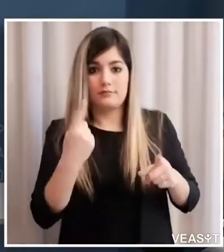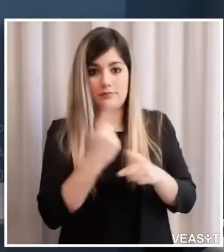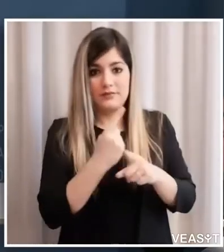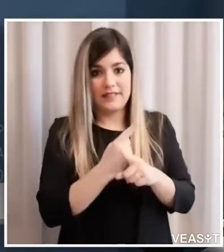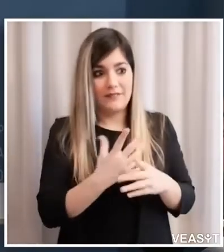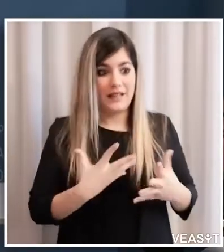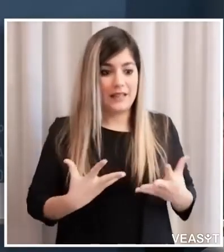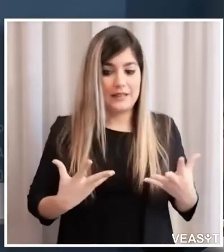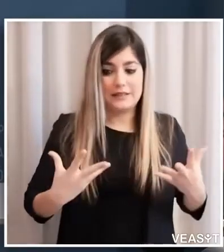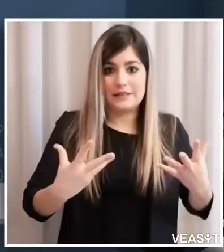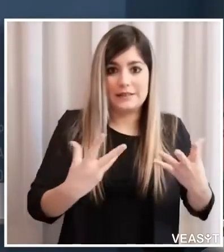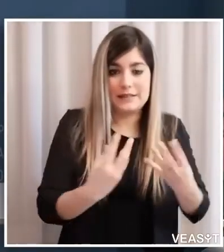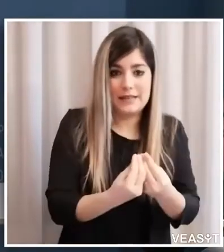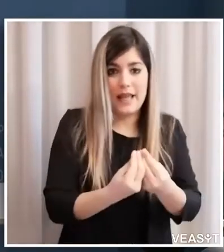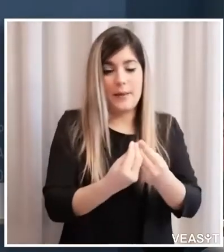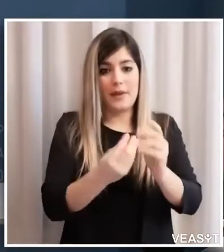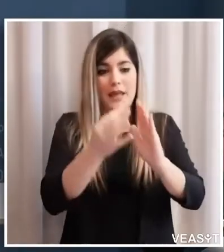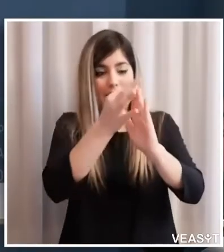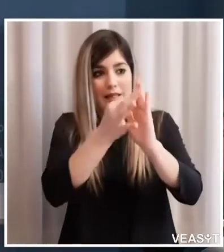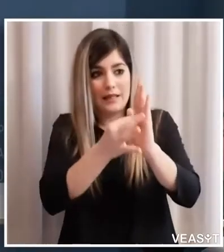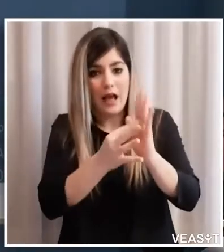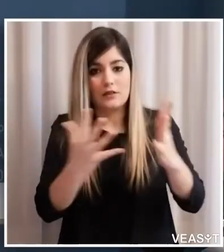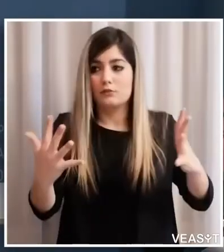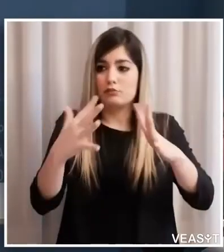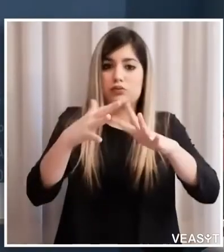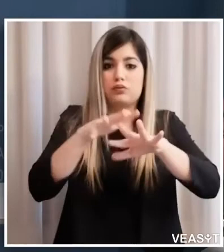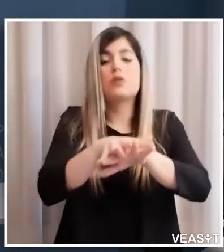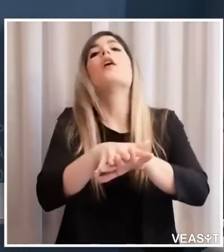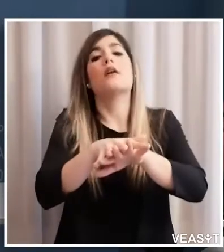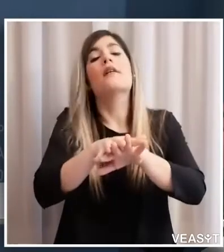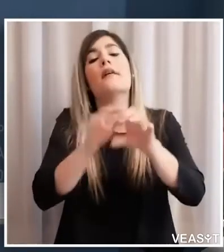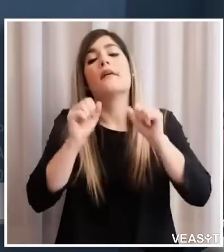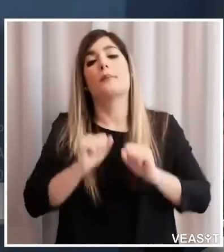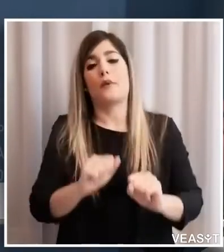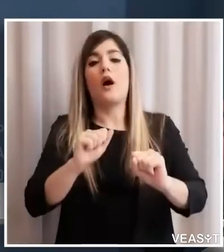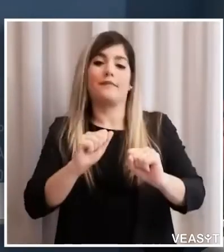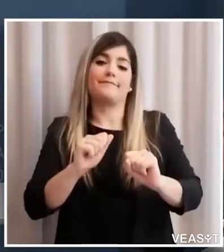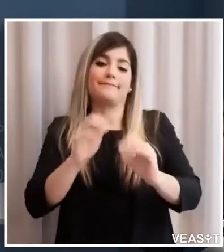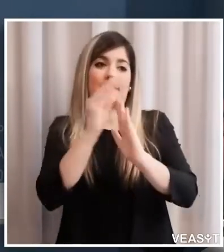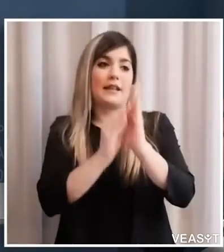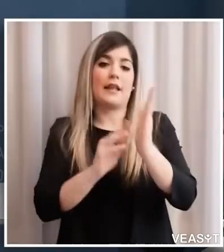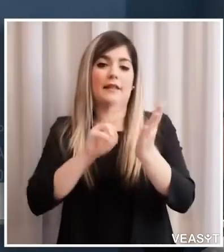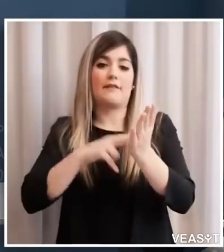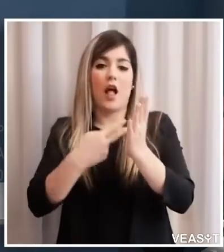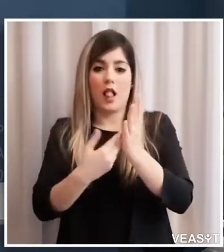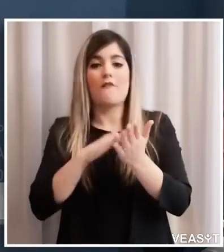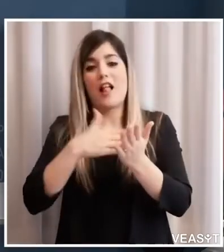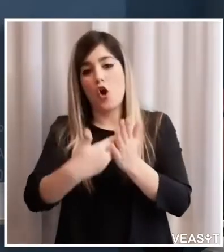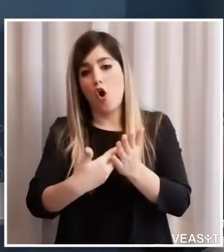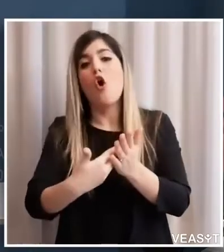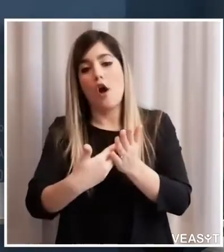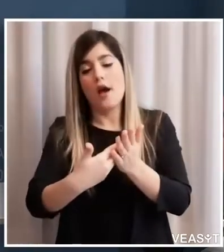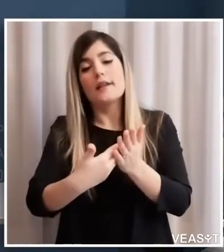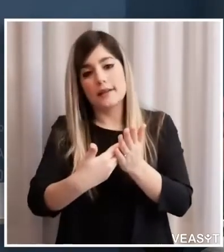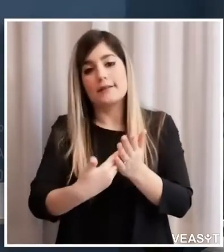dati così che anche i dati sono validati e quindi anche comprovati tra azienda